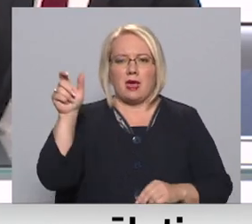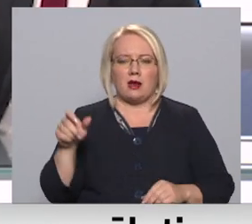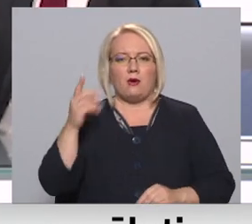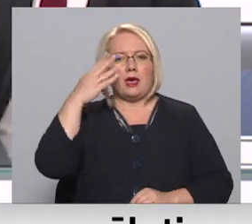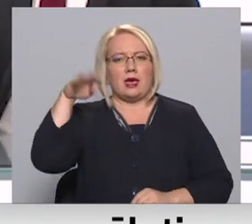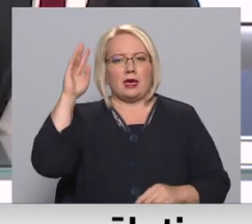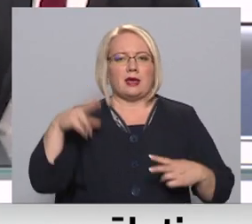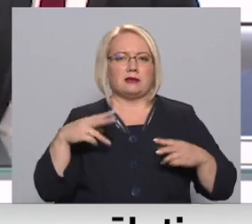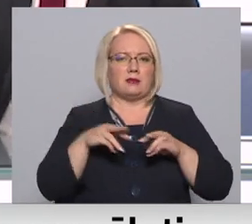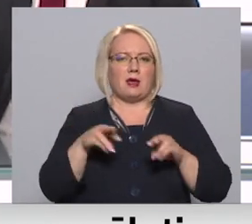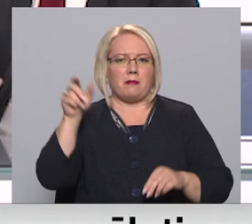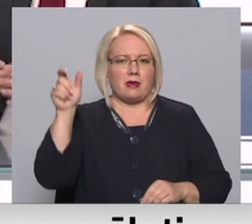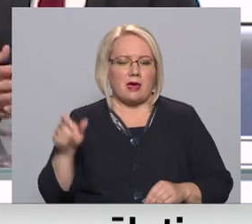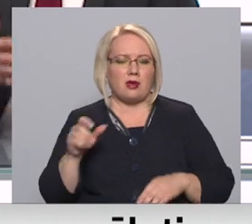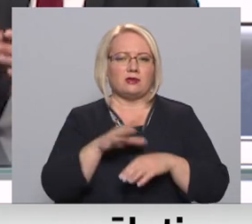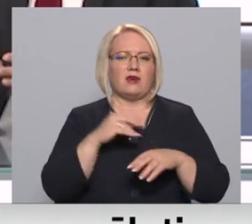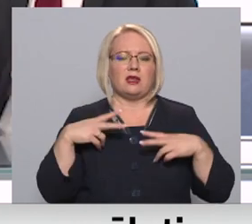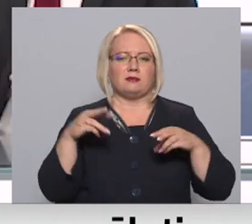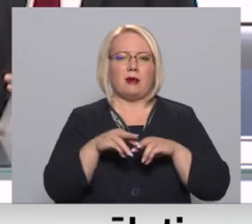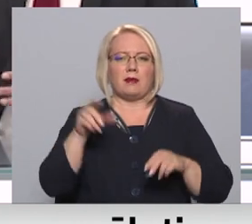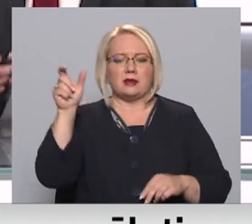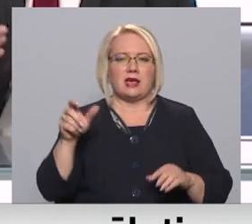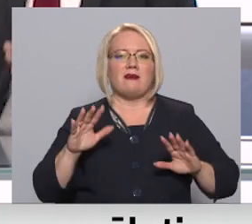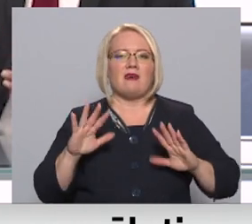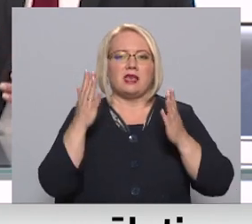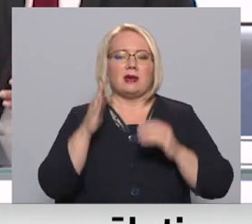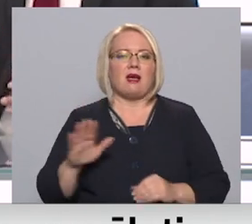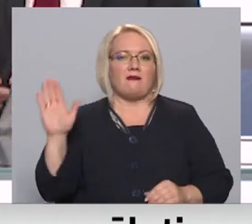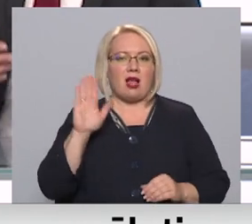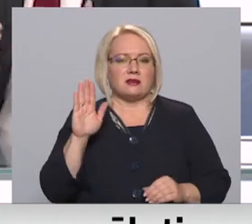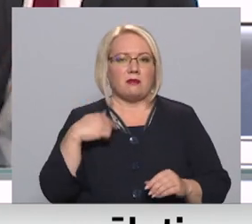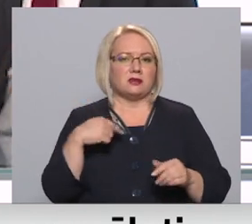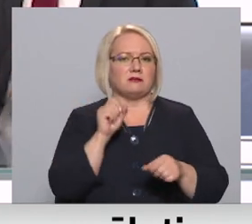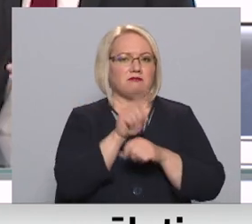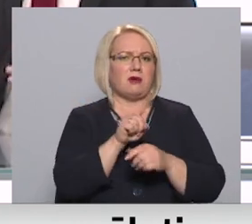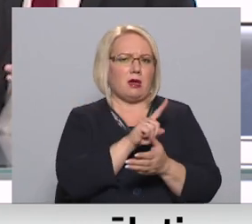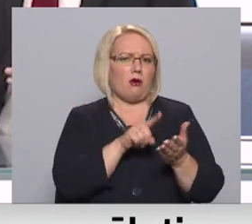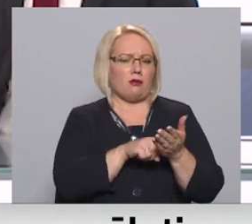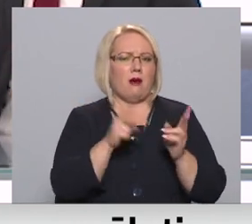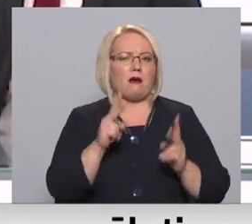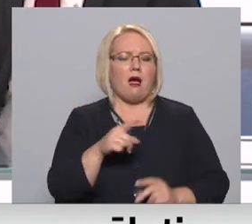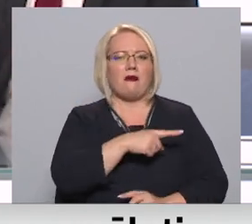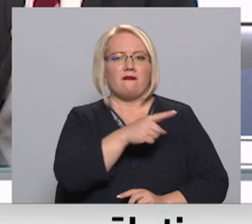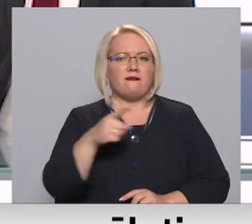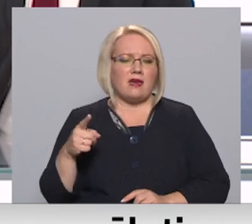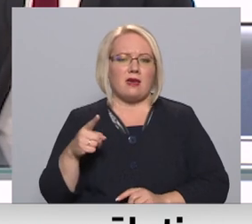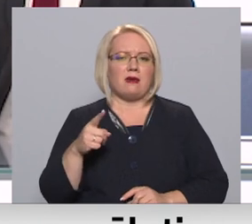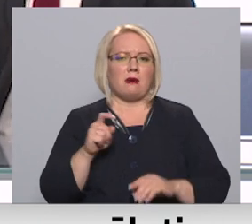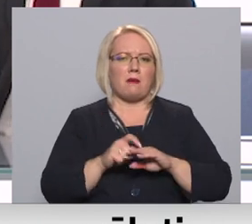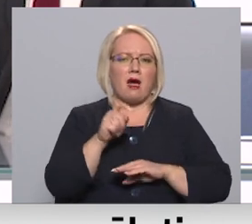premjera, Somijas premjera, Zviedrijas premjera, saucamo veiksmīgo valstis, viņam uzdev jautājumu. Kā viņi pārverēja